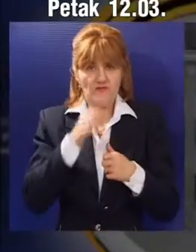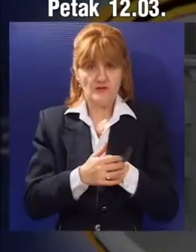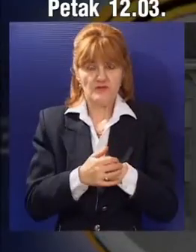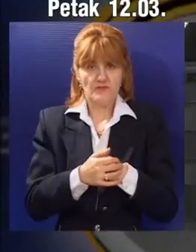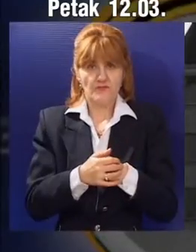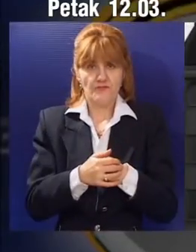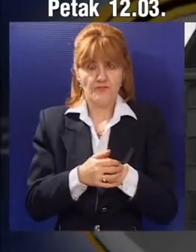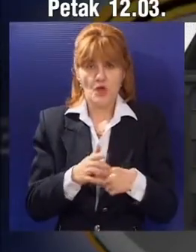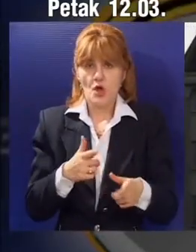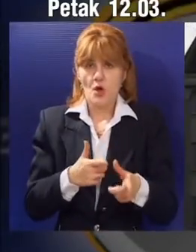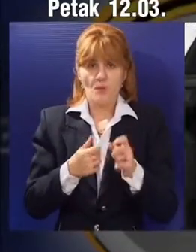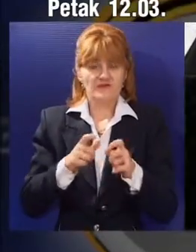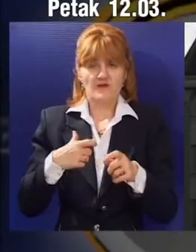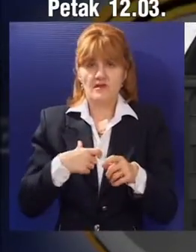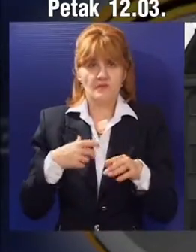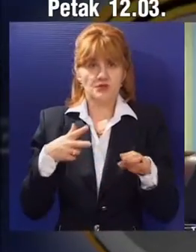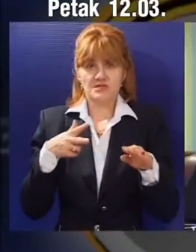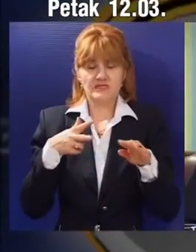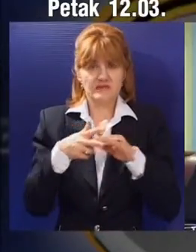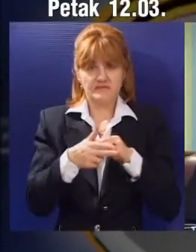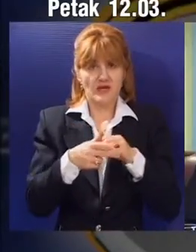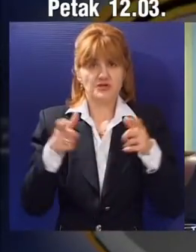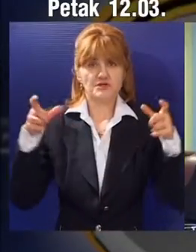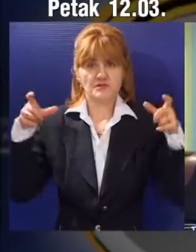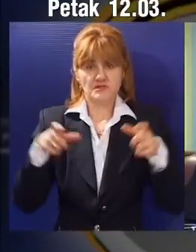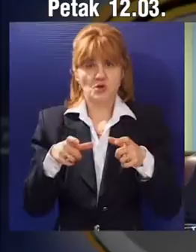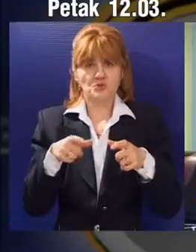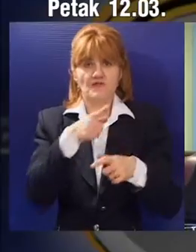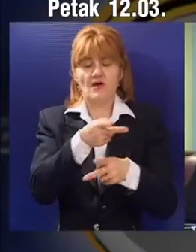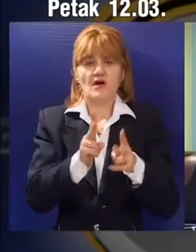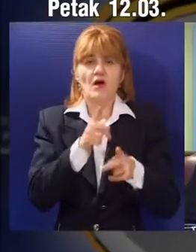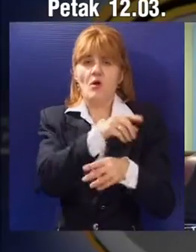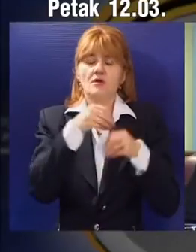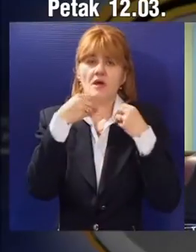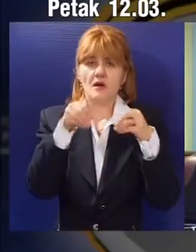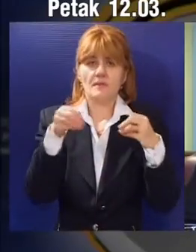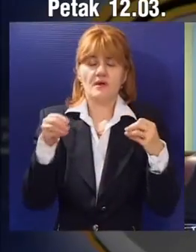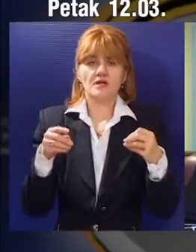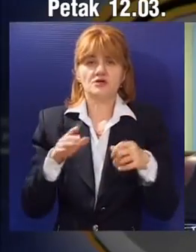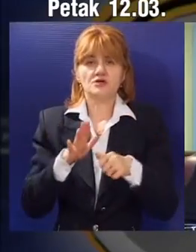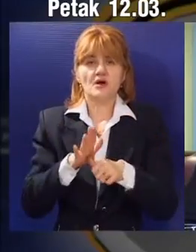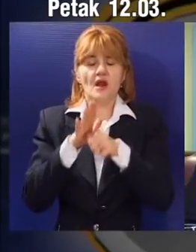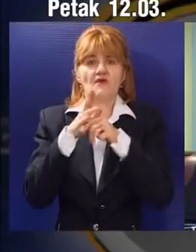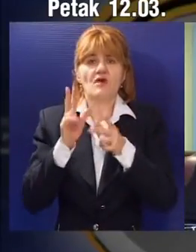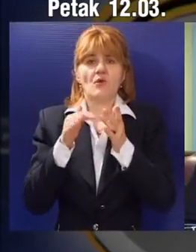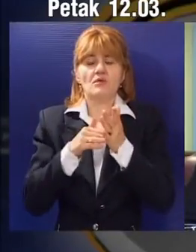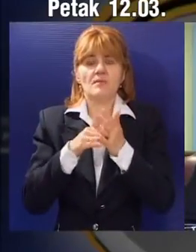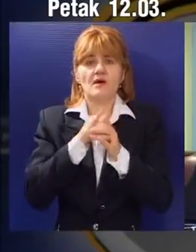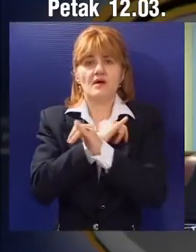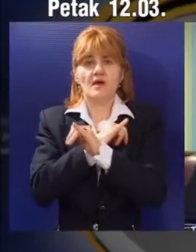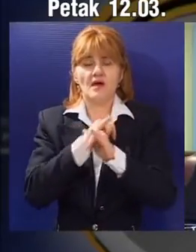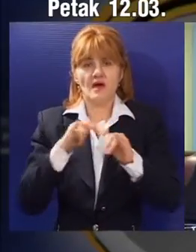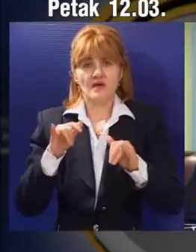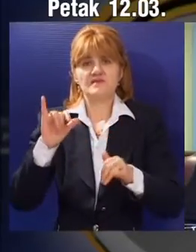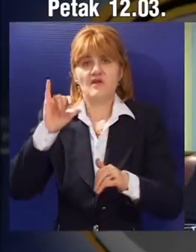Čak i ubijstvo nisu mogli da spreče jednu ideju koju je pokojni Đinđić reprezentovao, nosio. Pitanje